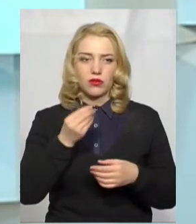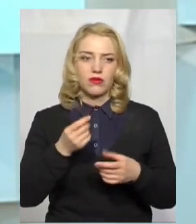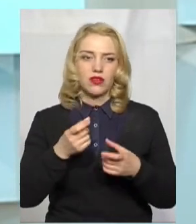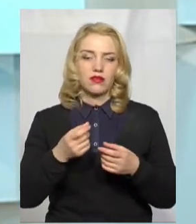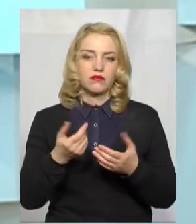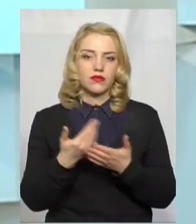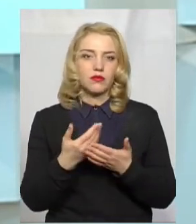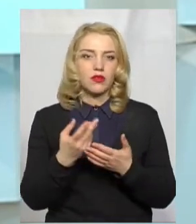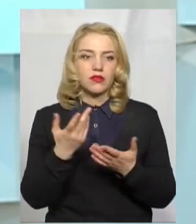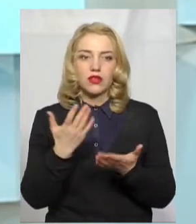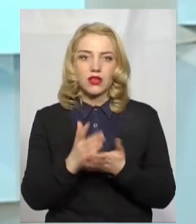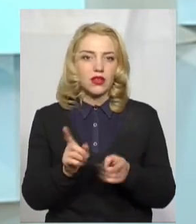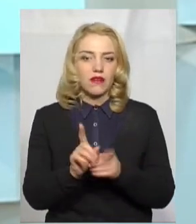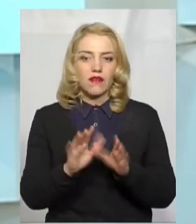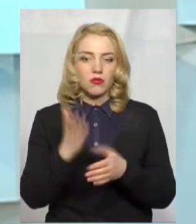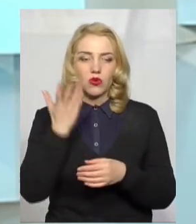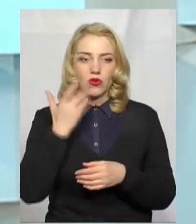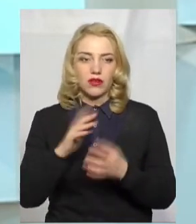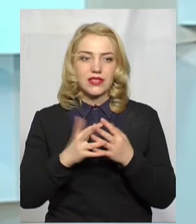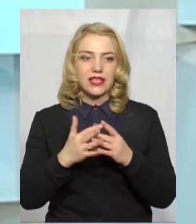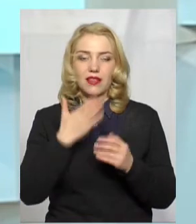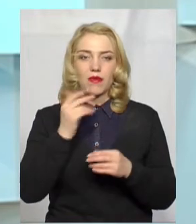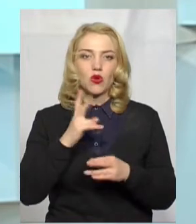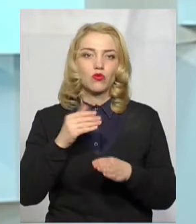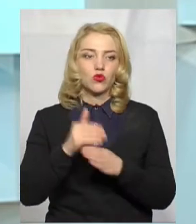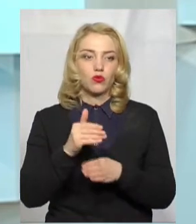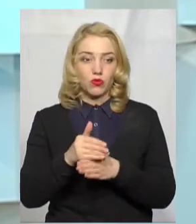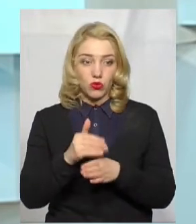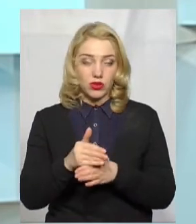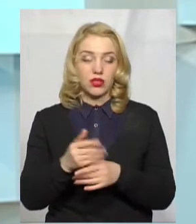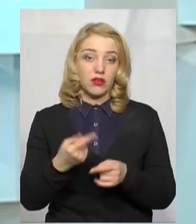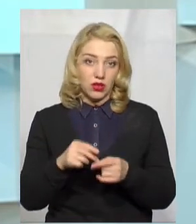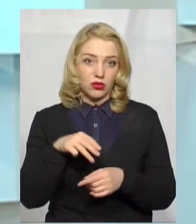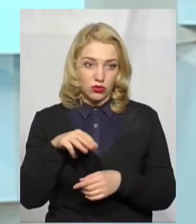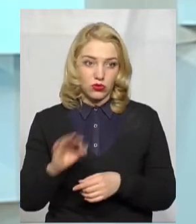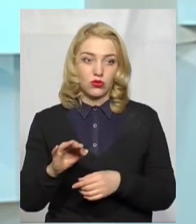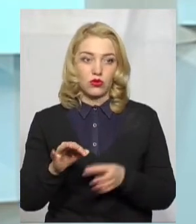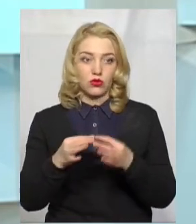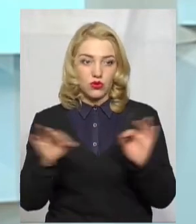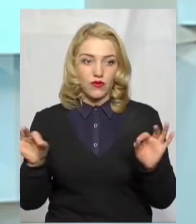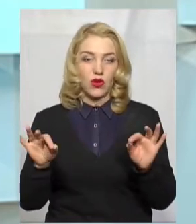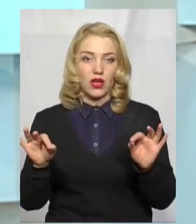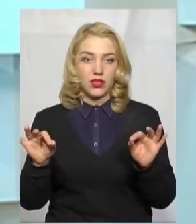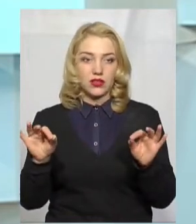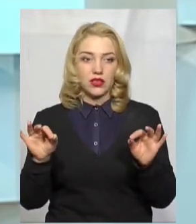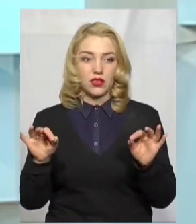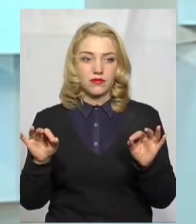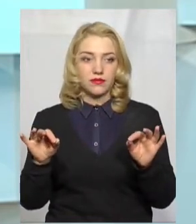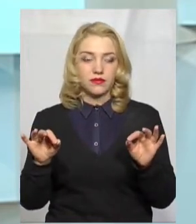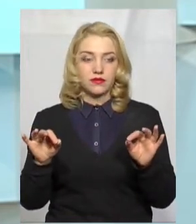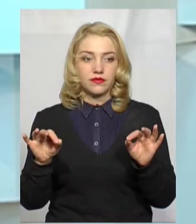тому що є і такі випадки, коли в тому самому селі просто немає кому допомогти, то дозволяється на